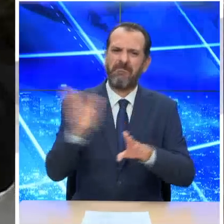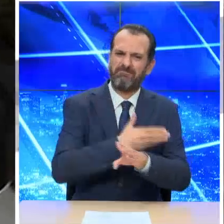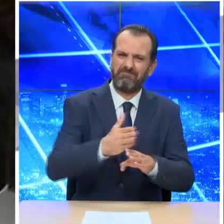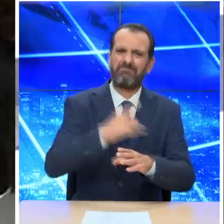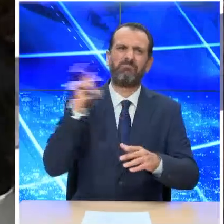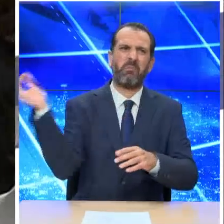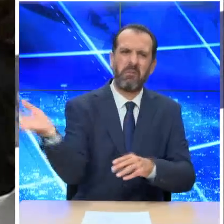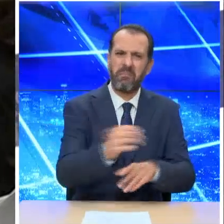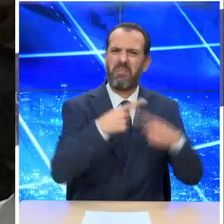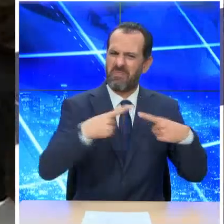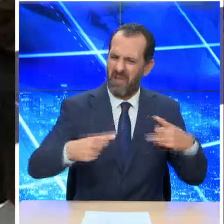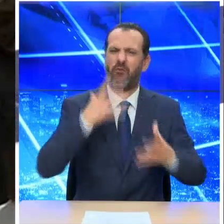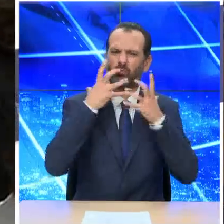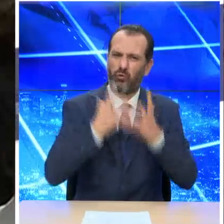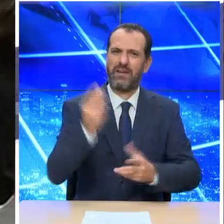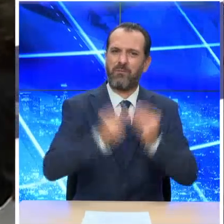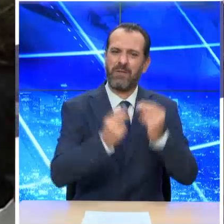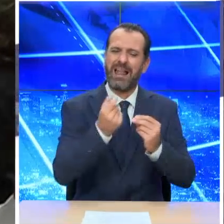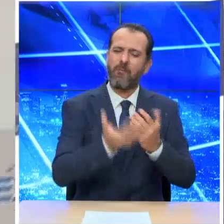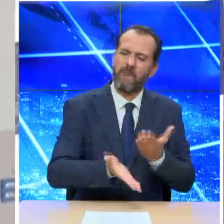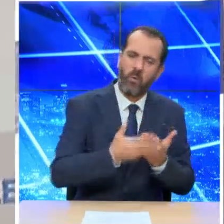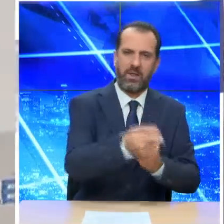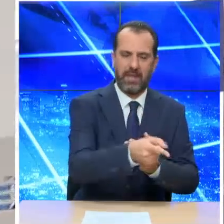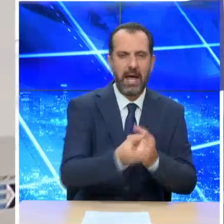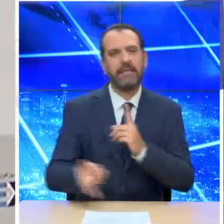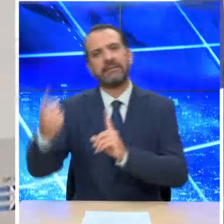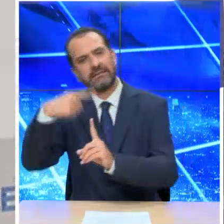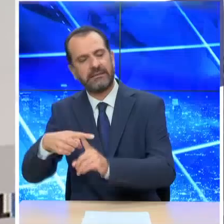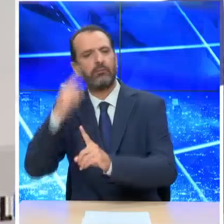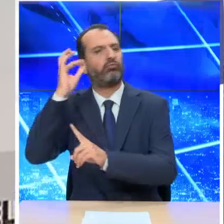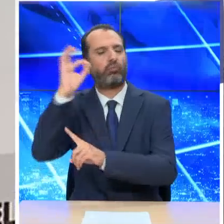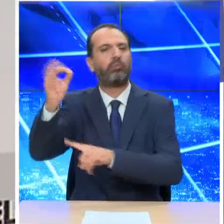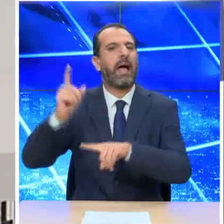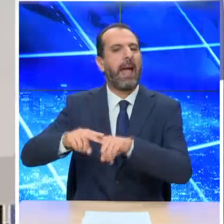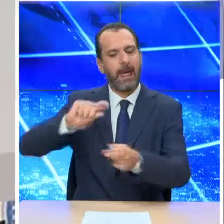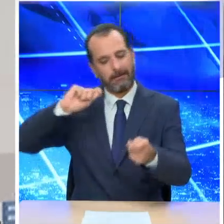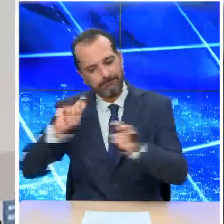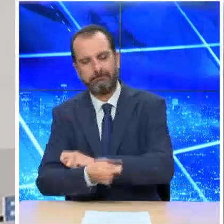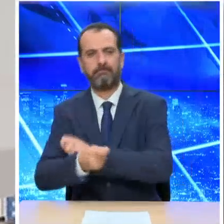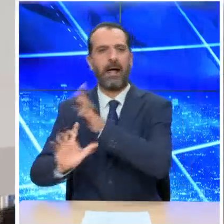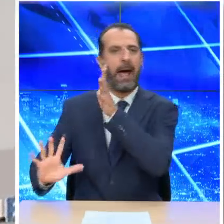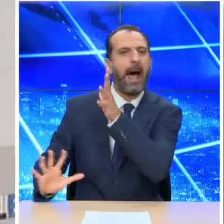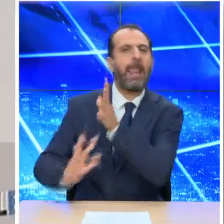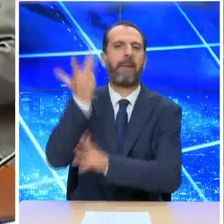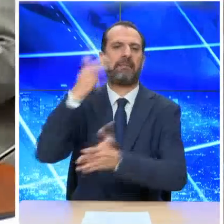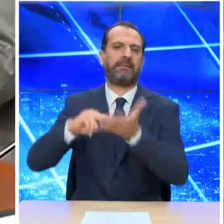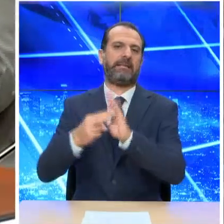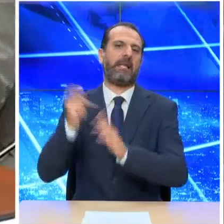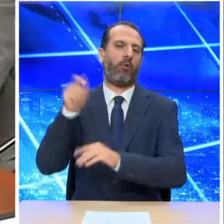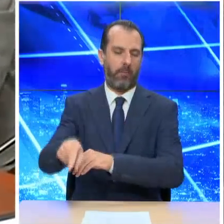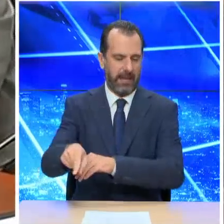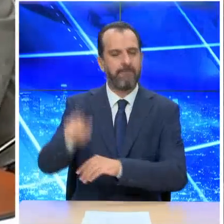συνέπειες της κρίσης λόγω της πανδημίας του κορονοϊού και αφετέρου να βάλει την Ελλάδα σε τροχιά ανάπτυξης επισήμανε ο Πρωθυπουργός Κυριάκος